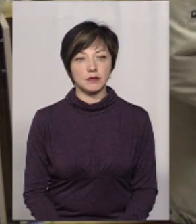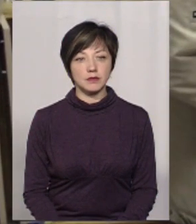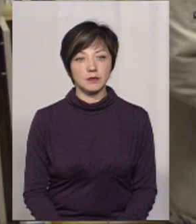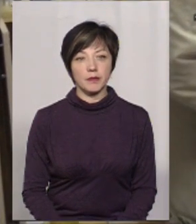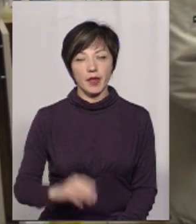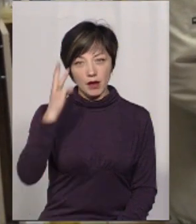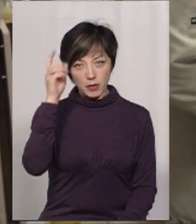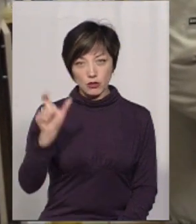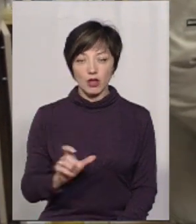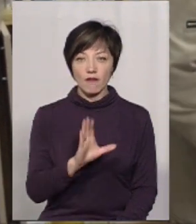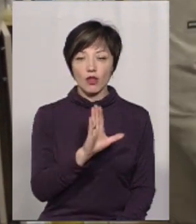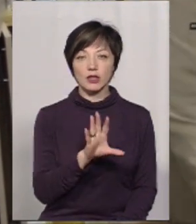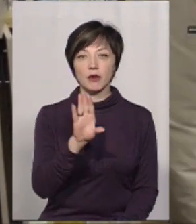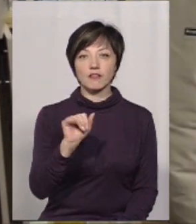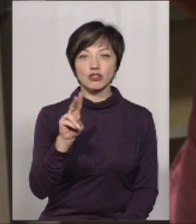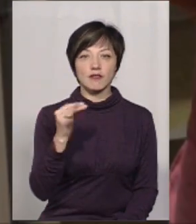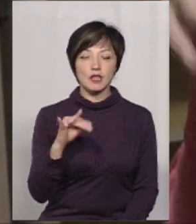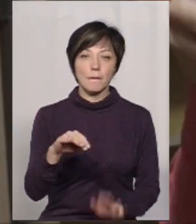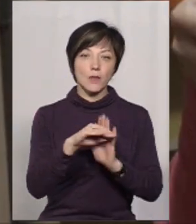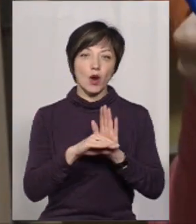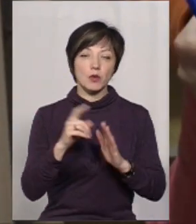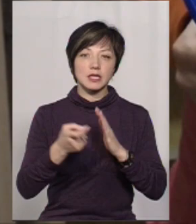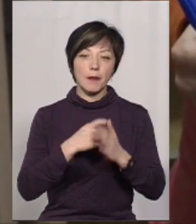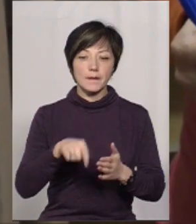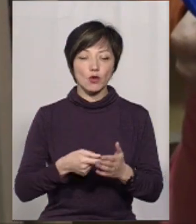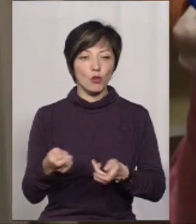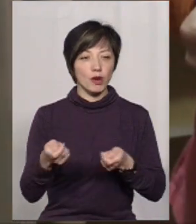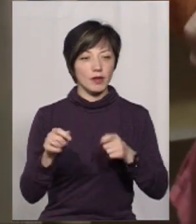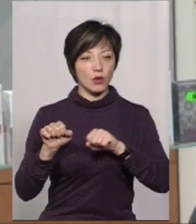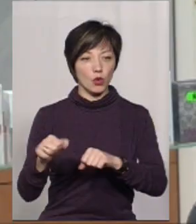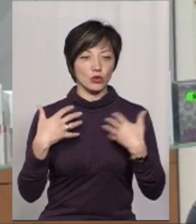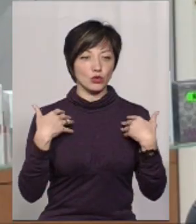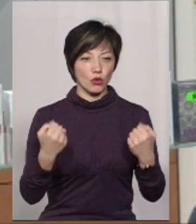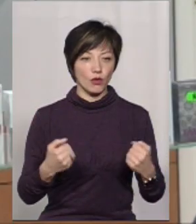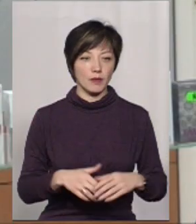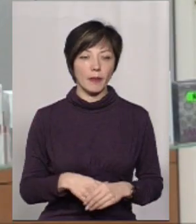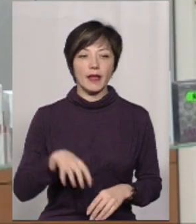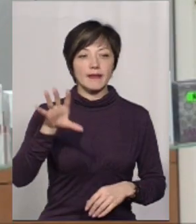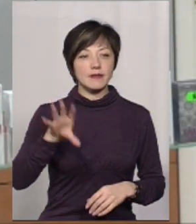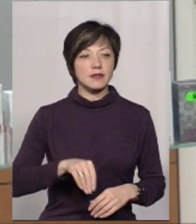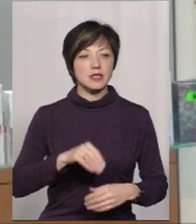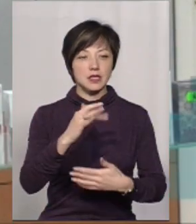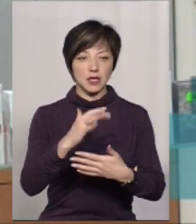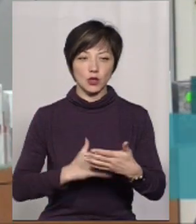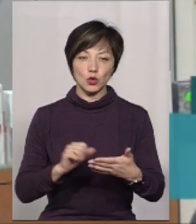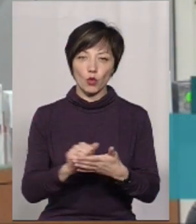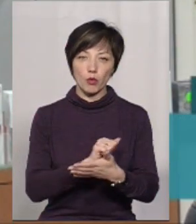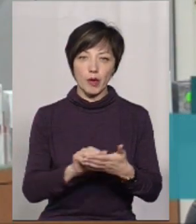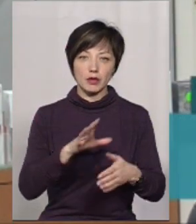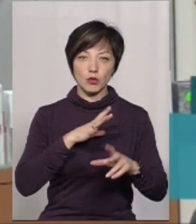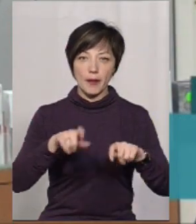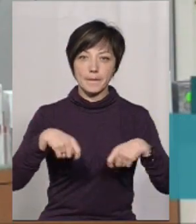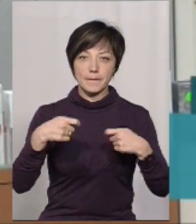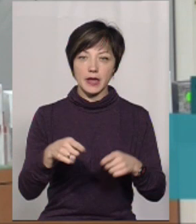Хмельничанин Володимир Вишневський про програму дізнався в міському управлінні охорони здоров'я. Ці документи були передані